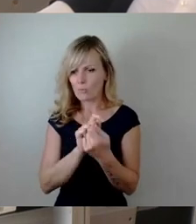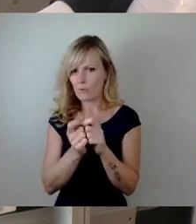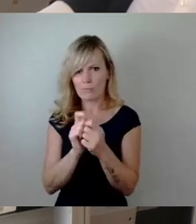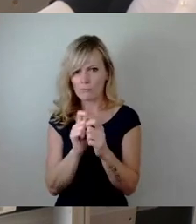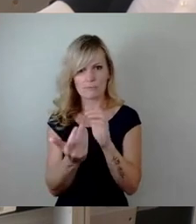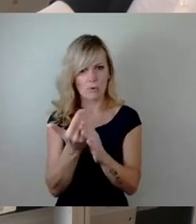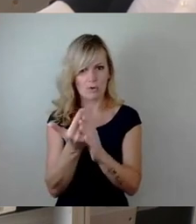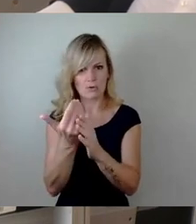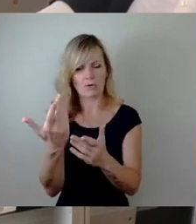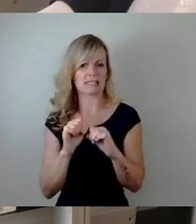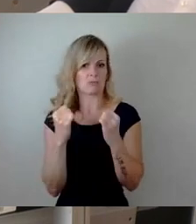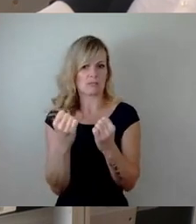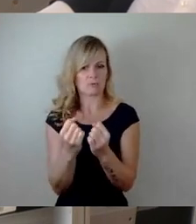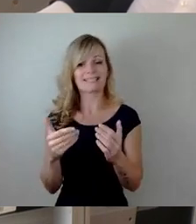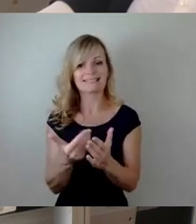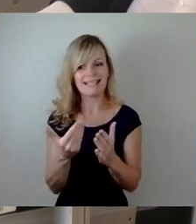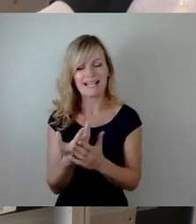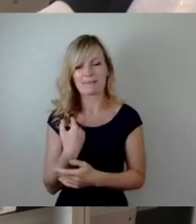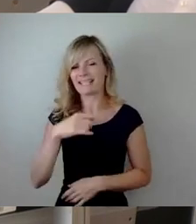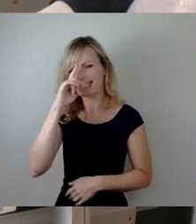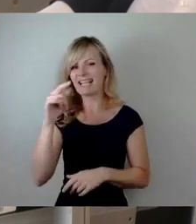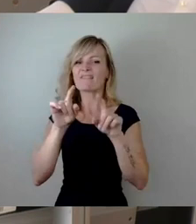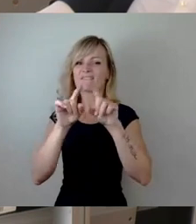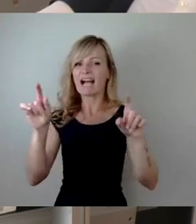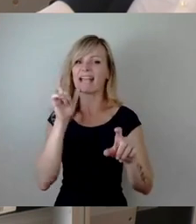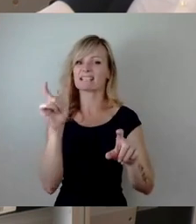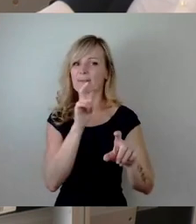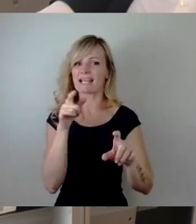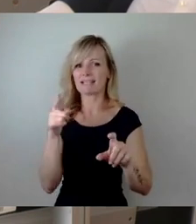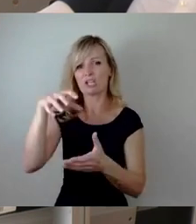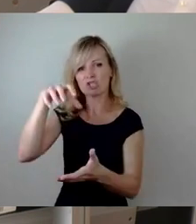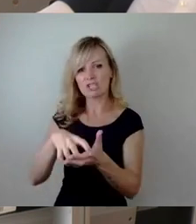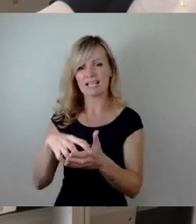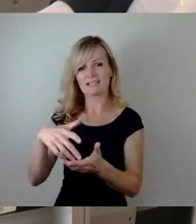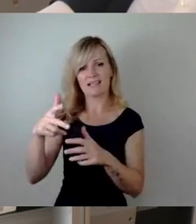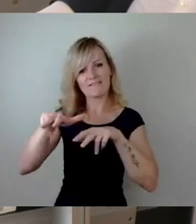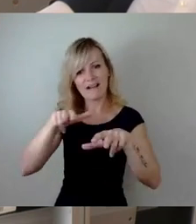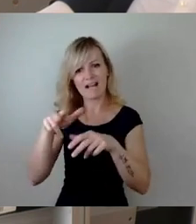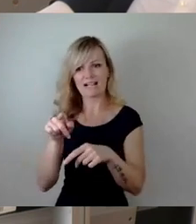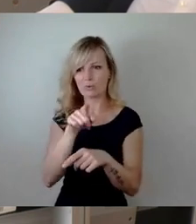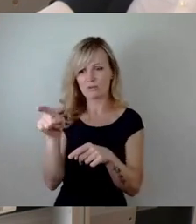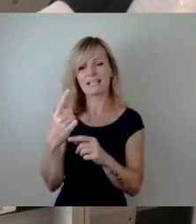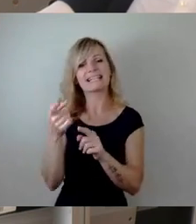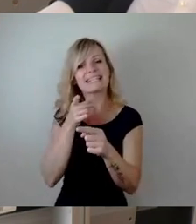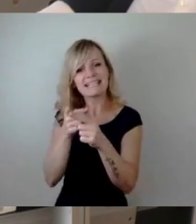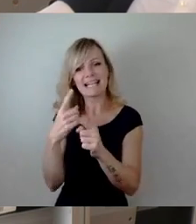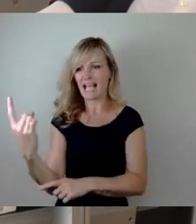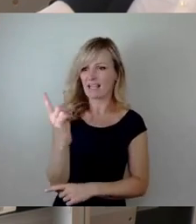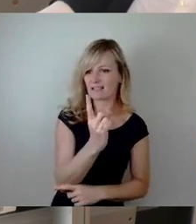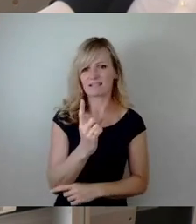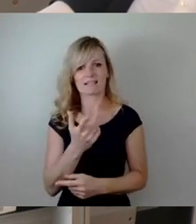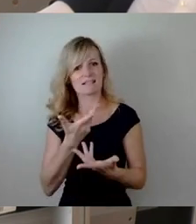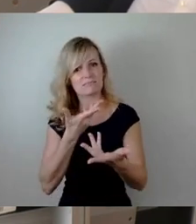dass die Fachexperten in der Stadtverwaltung den Stadtrat direkt informieren und wir nicht stille Post